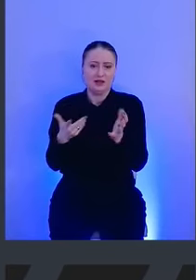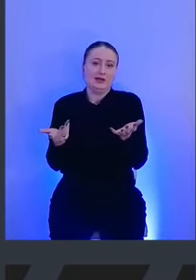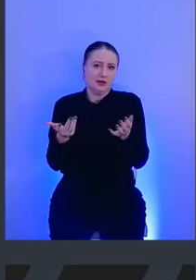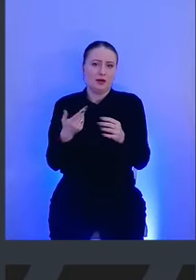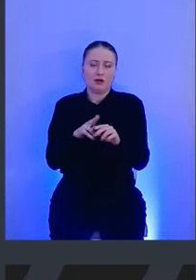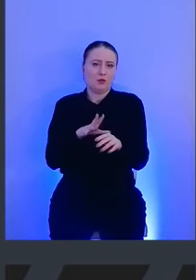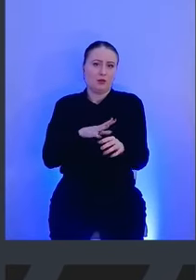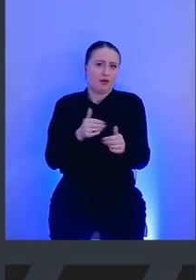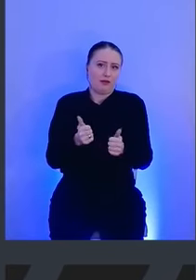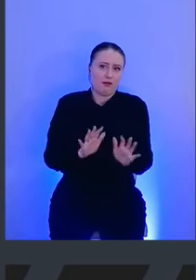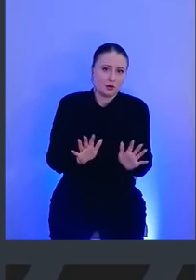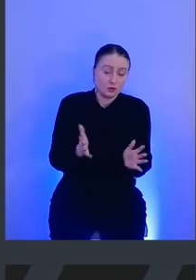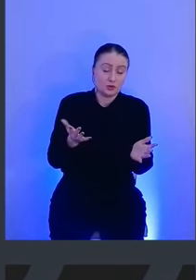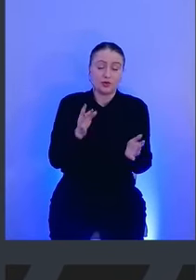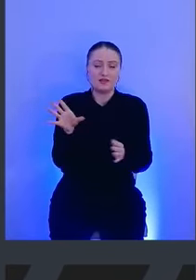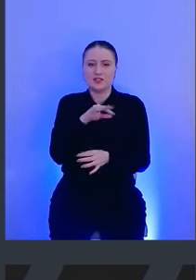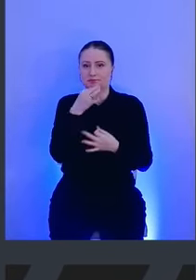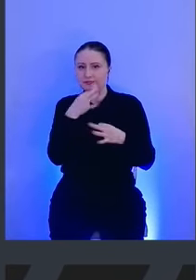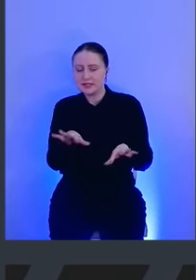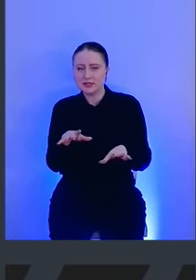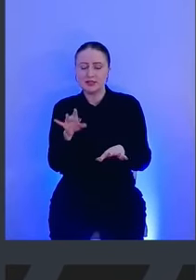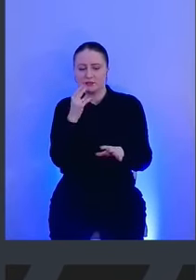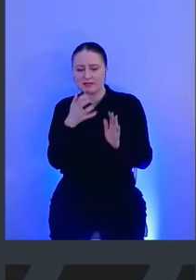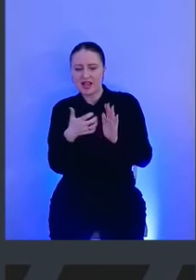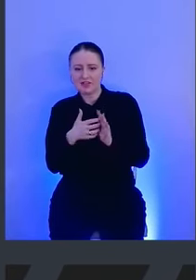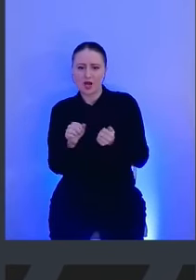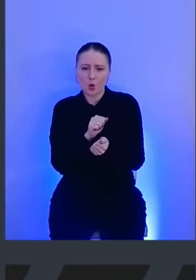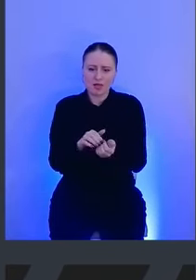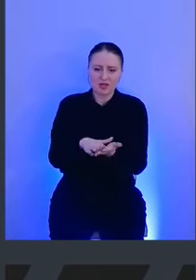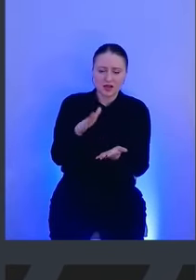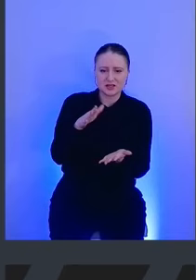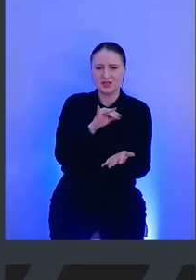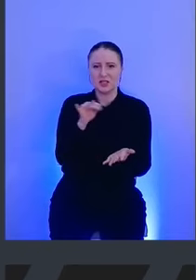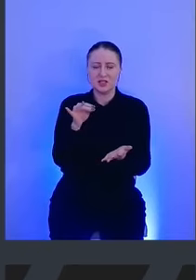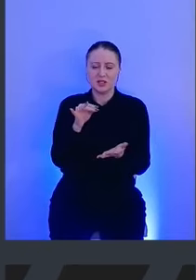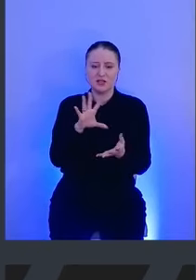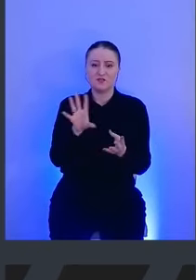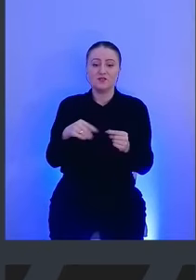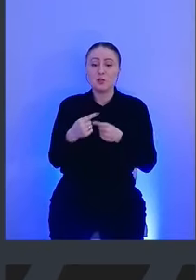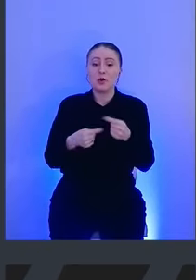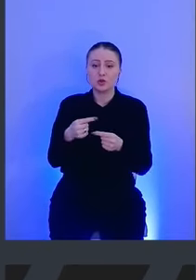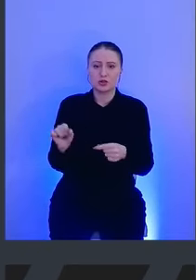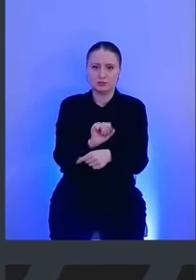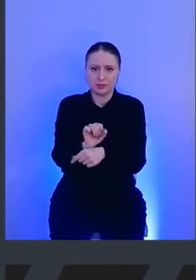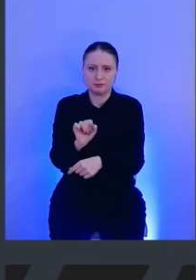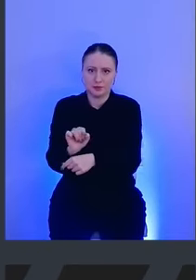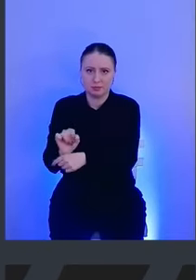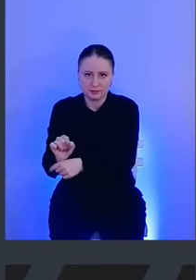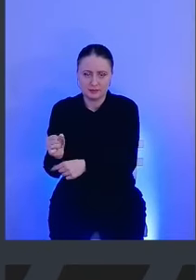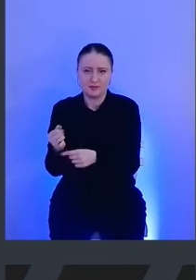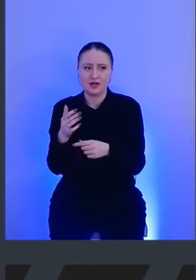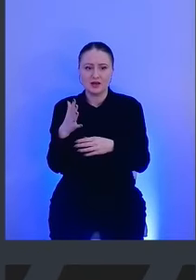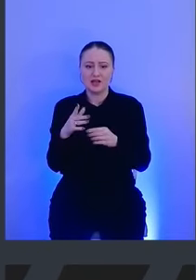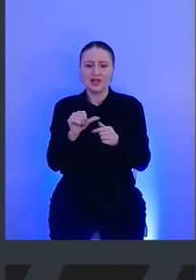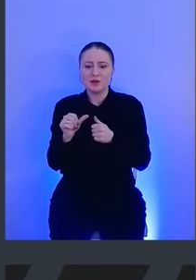и, в общем, всем не нравилось. Недостаток документации, в принципе, тормозил весь процесс совершенствования защиты